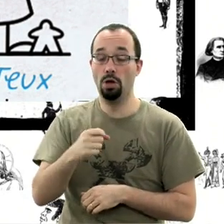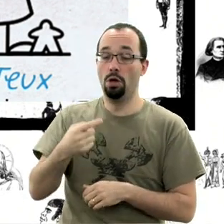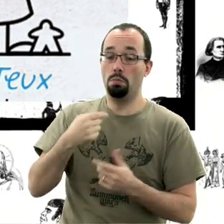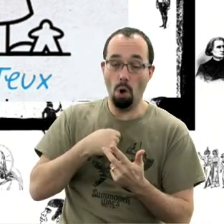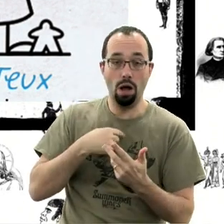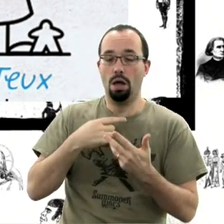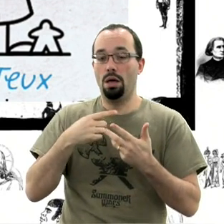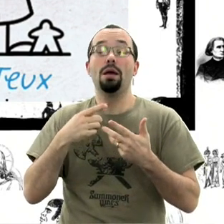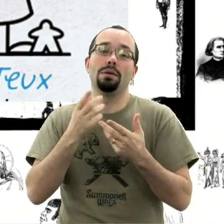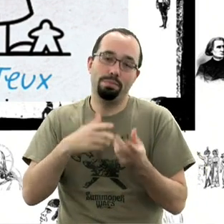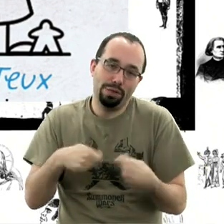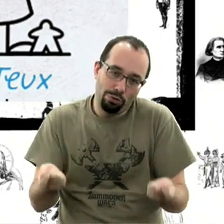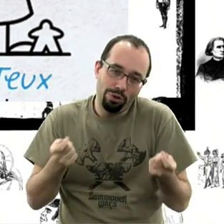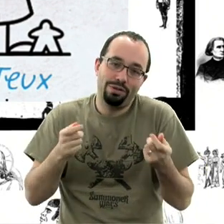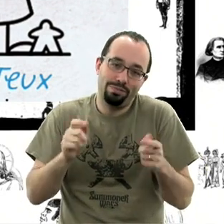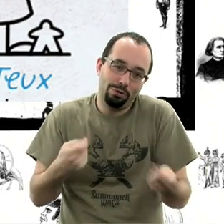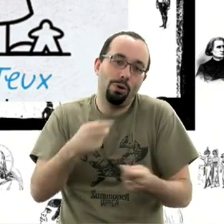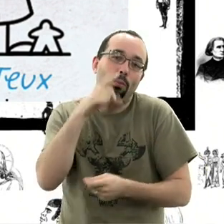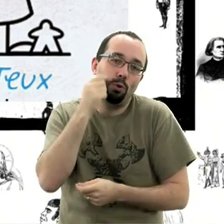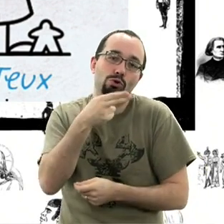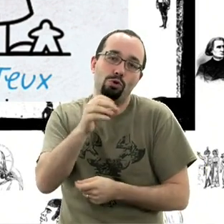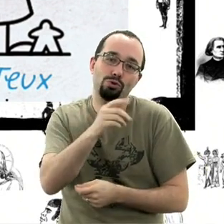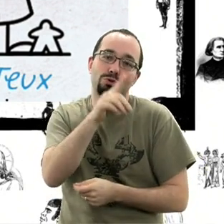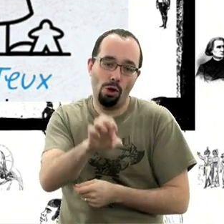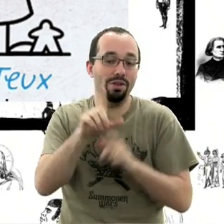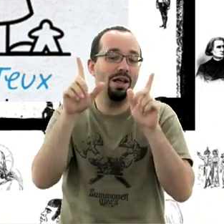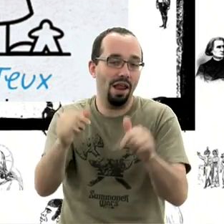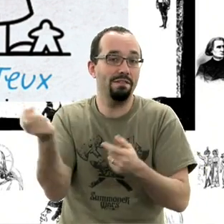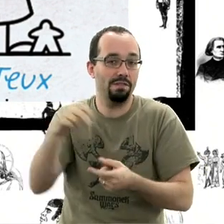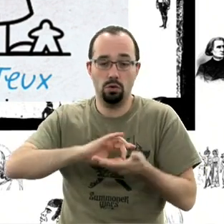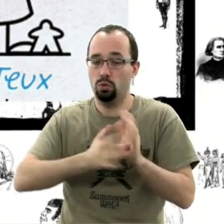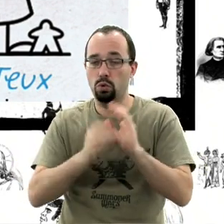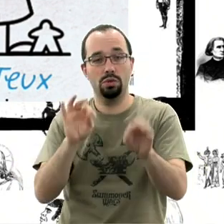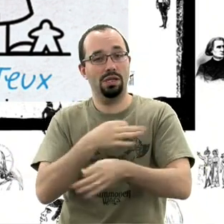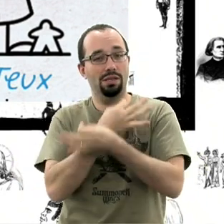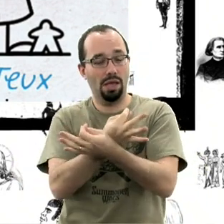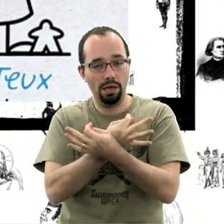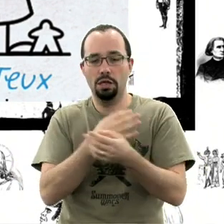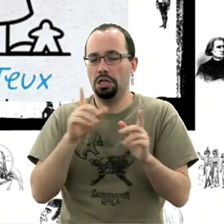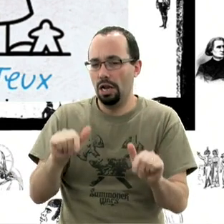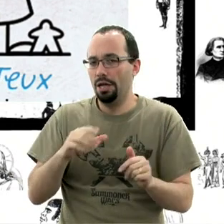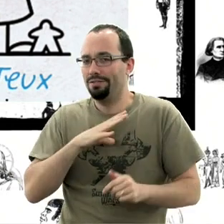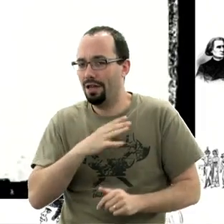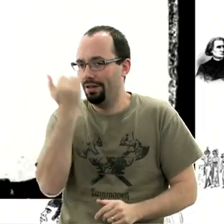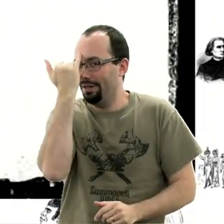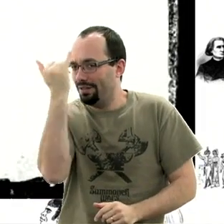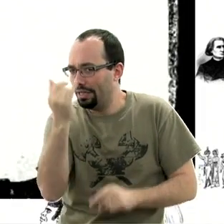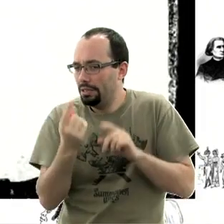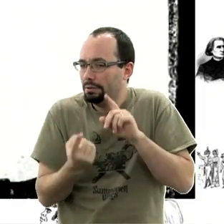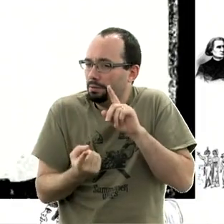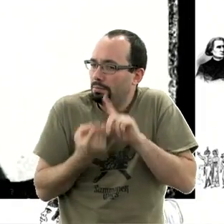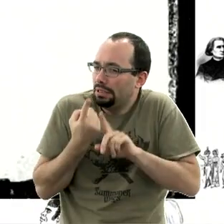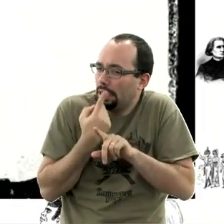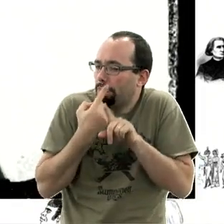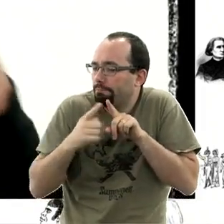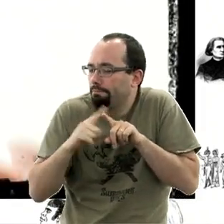bref. Et puis il y aura bien sûr, évidemment, M. Nod. On sera là-bas avec tout le matériel de Trick Crack. On a des idées un peu particulières et spéciales. On va